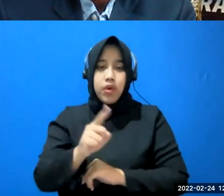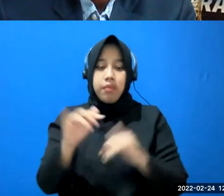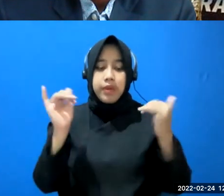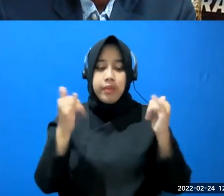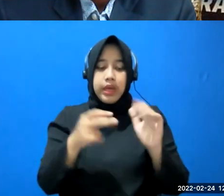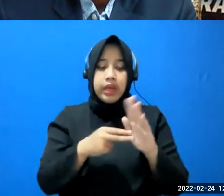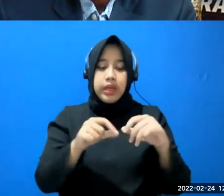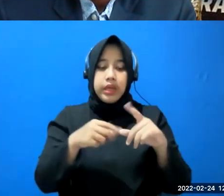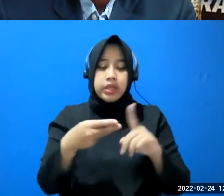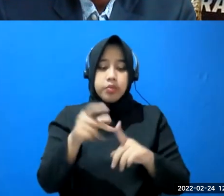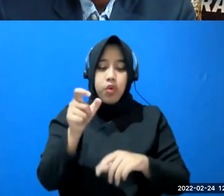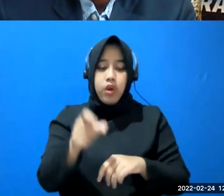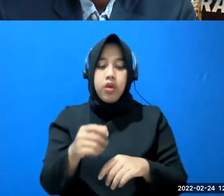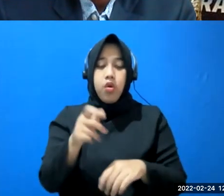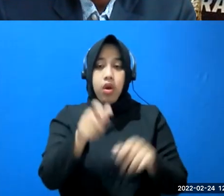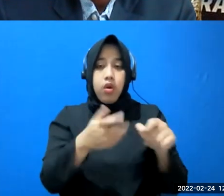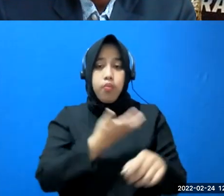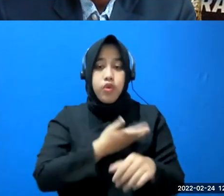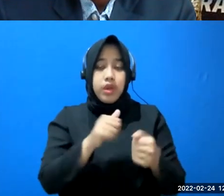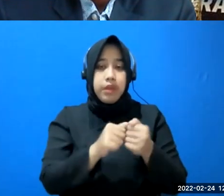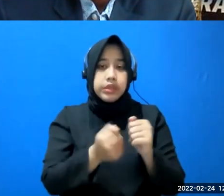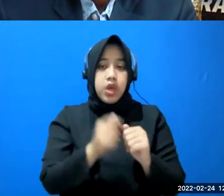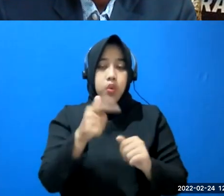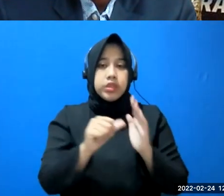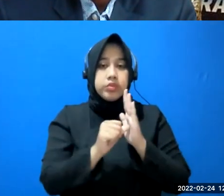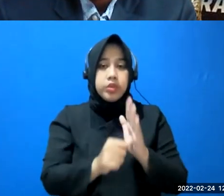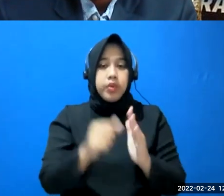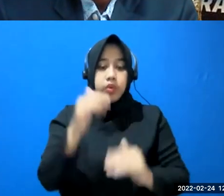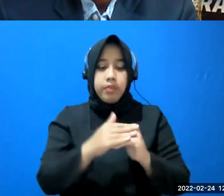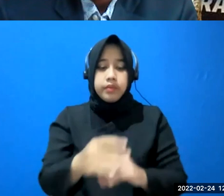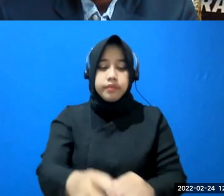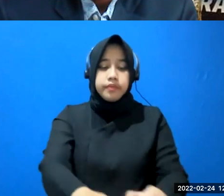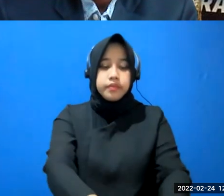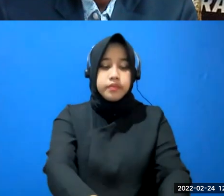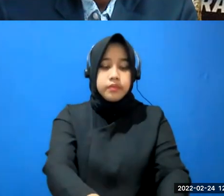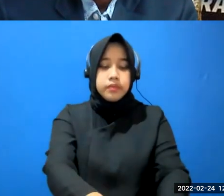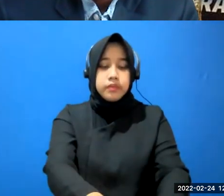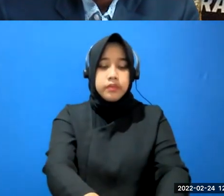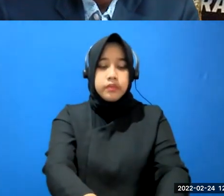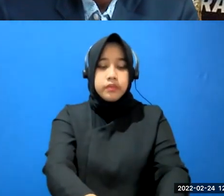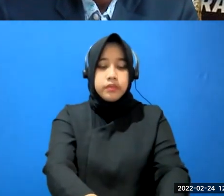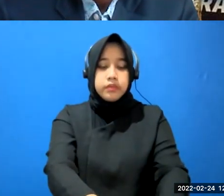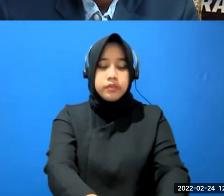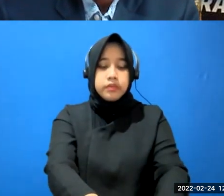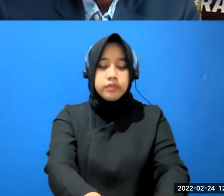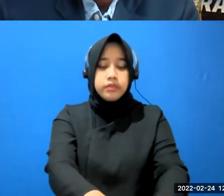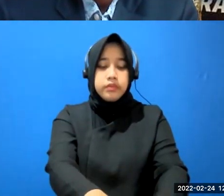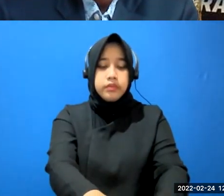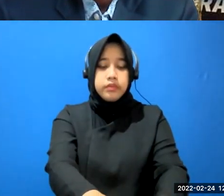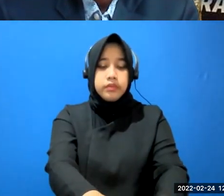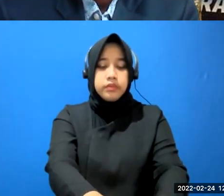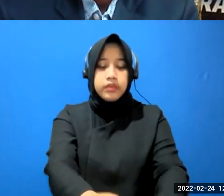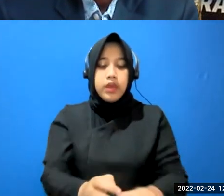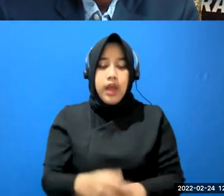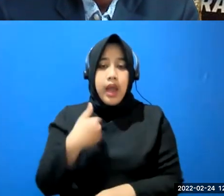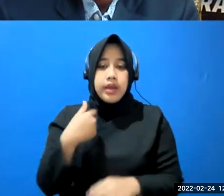intinya orang punya masalah harus dibantu semaksimal mungkin dan harus orang yang kompeten kita dulu ada jamannya namanya